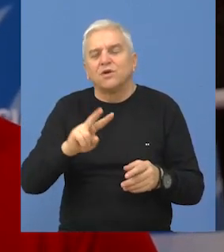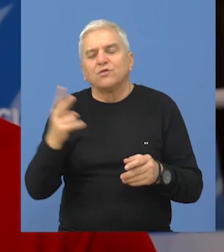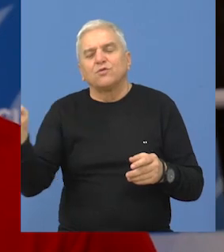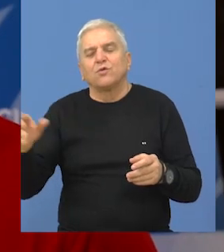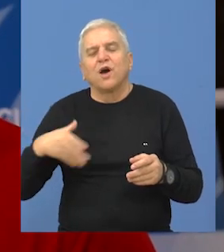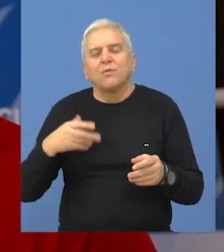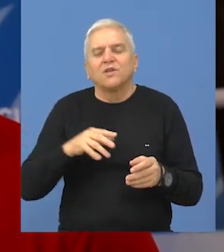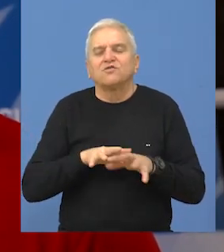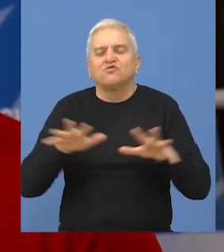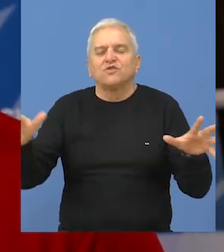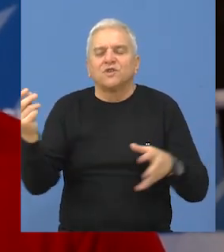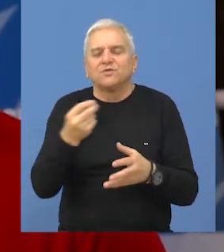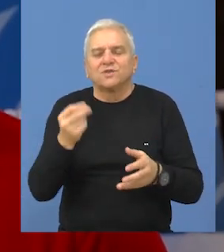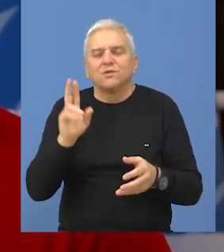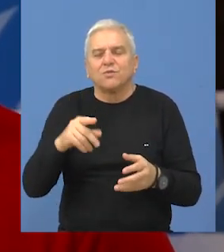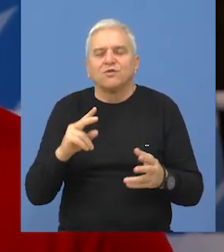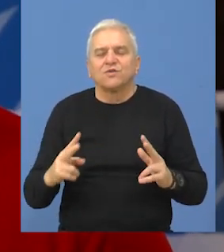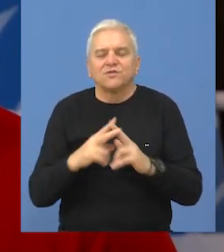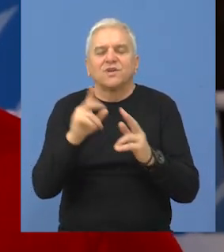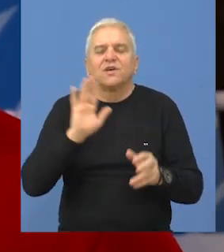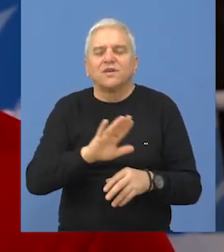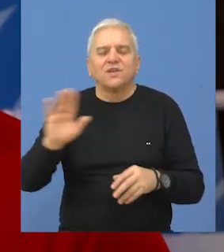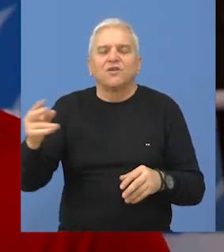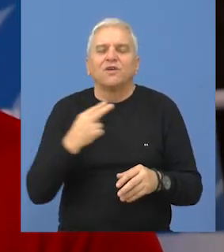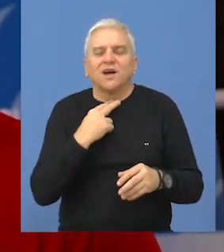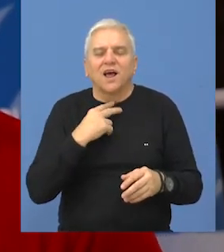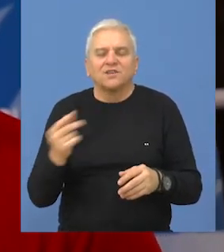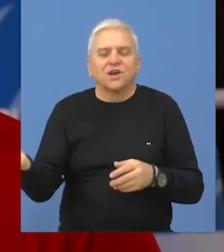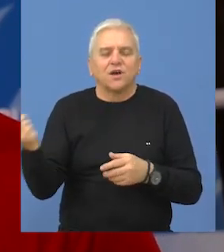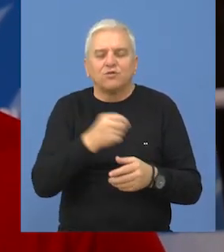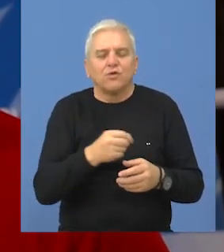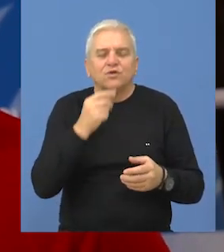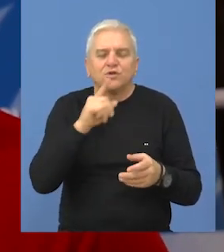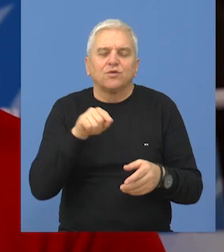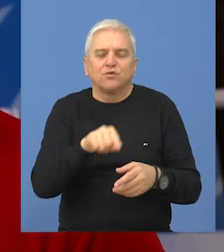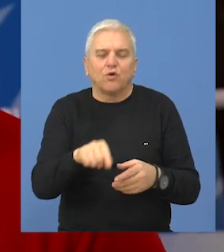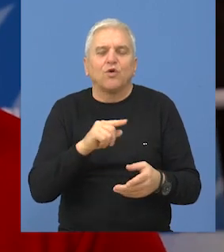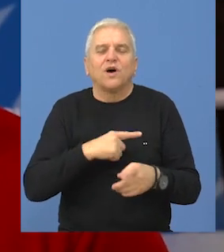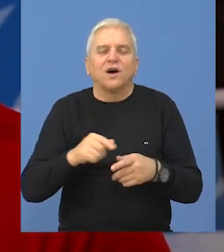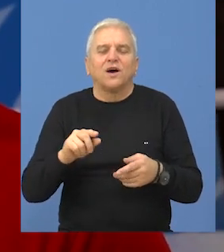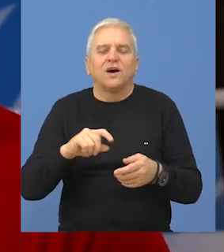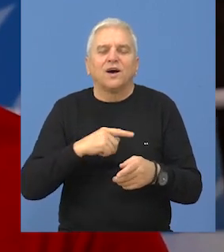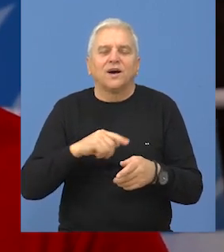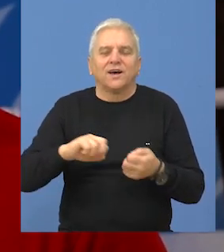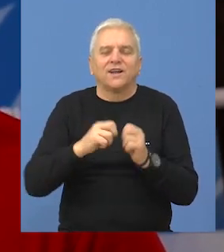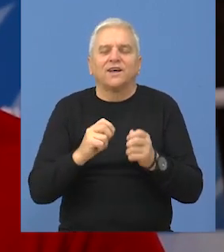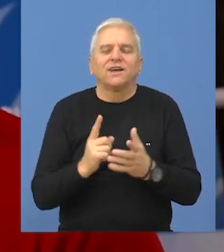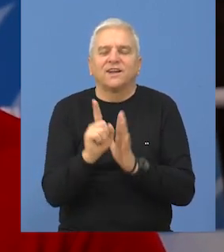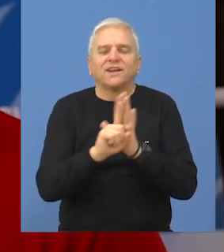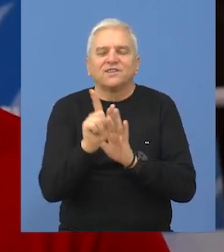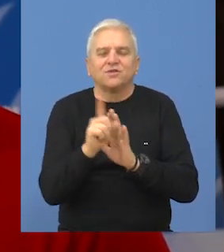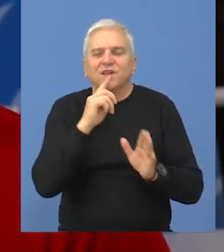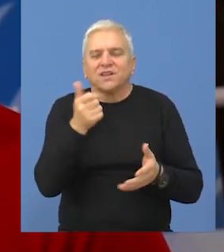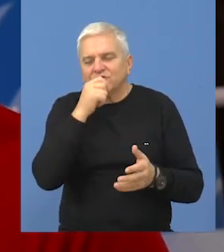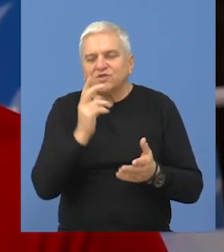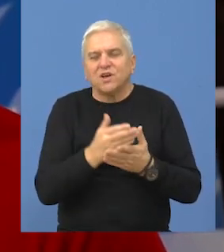i ostala omladina iz cijele Srbije može putem svog glasa da dođe do nekog rezultata. Ovom prilikom je isto ona